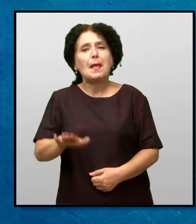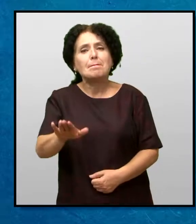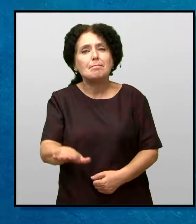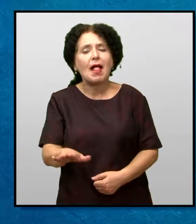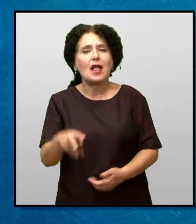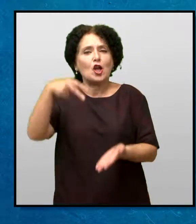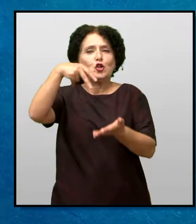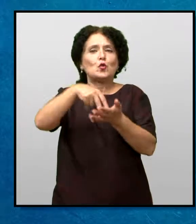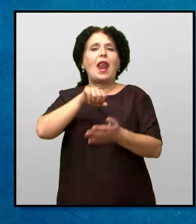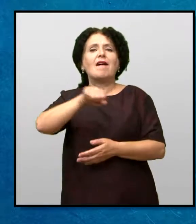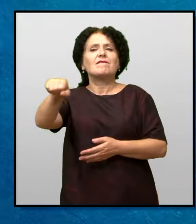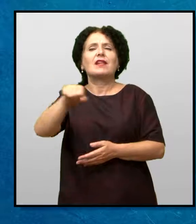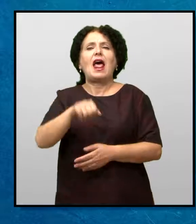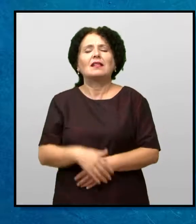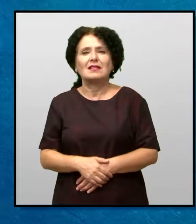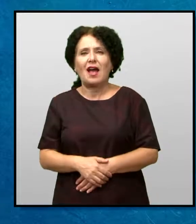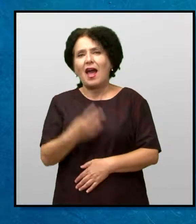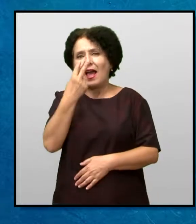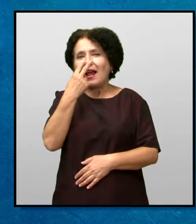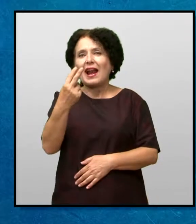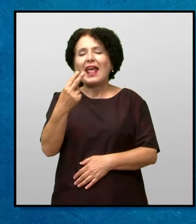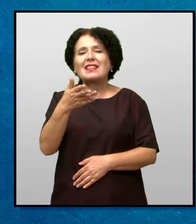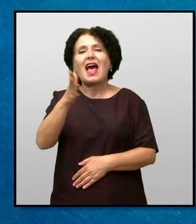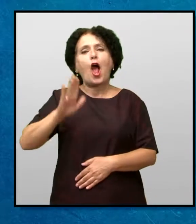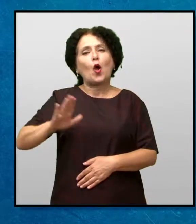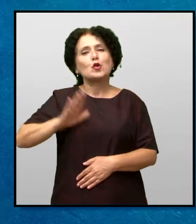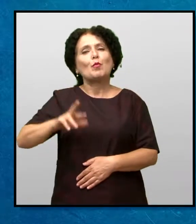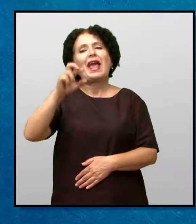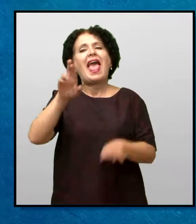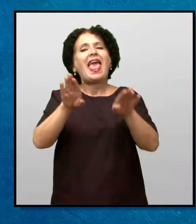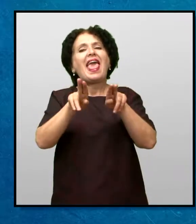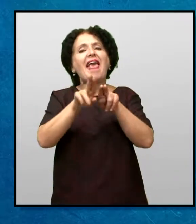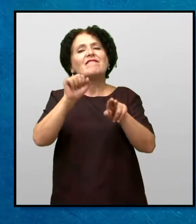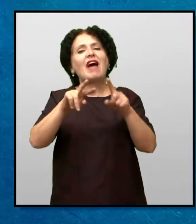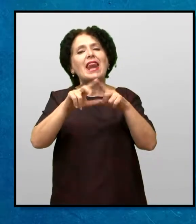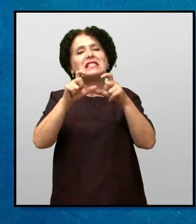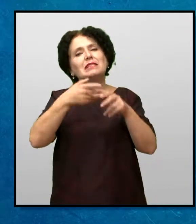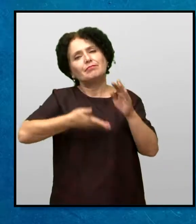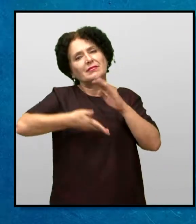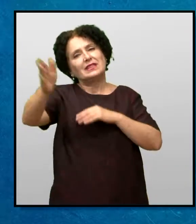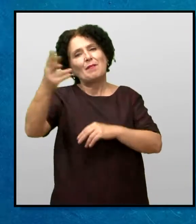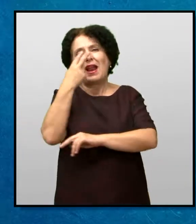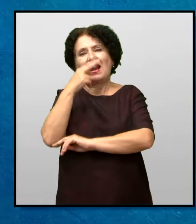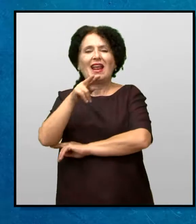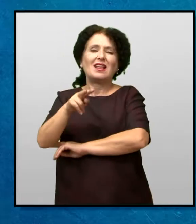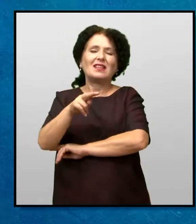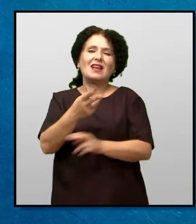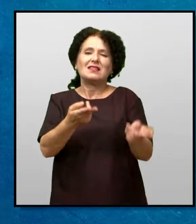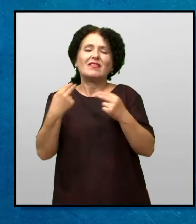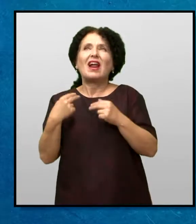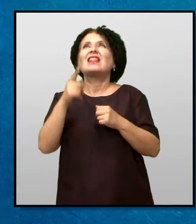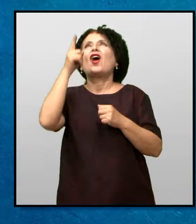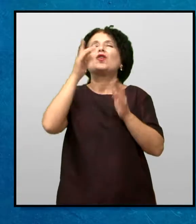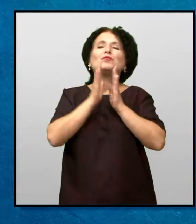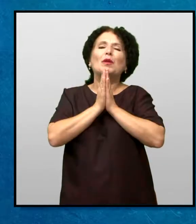Мери стоеше на вратата и гледаше Како си заминува Господе Иванс Потоа Тивко се помоли Мил